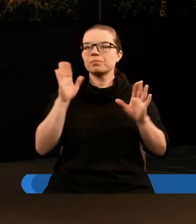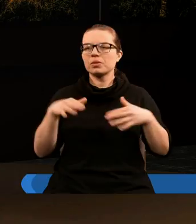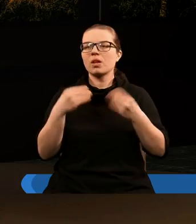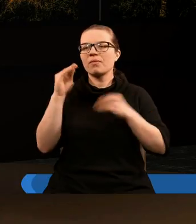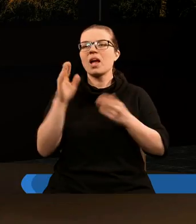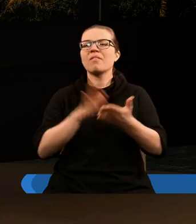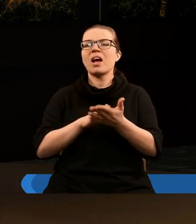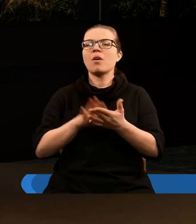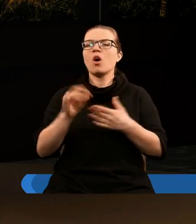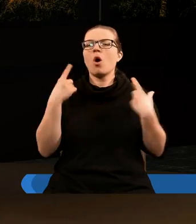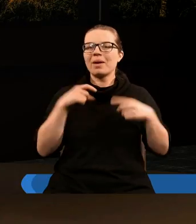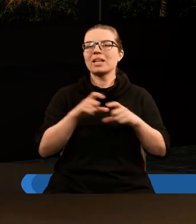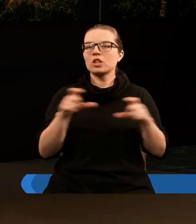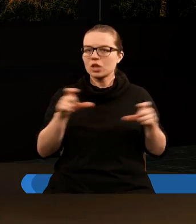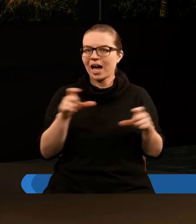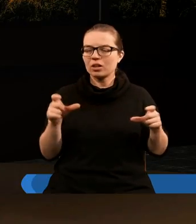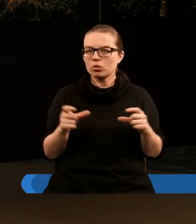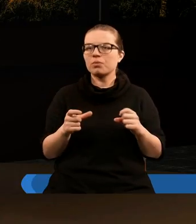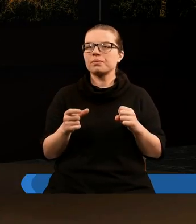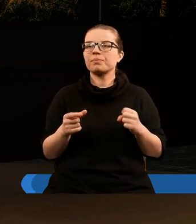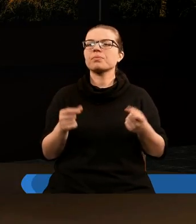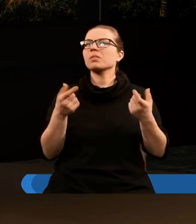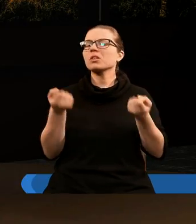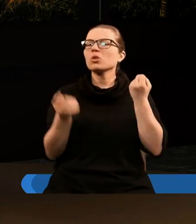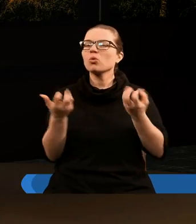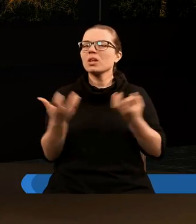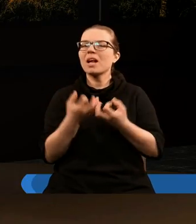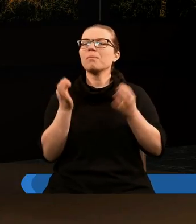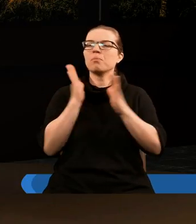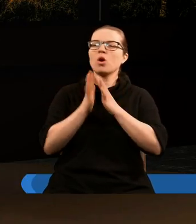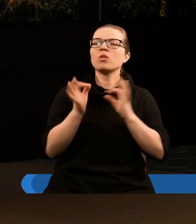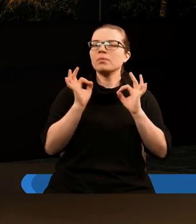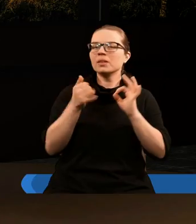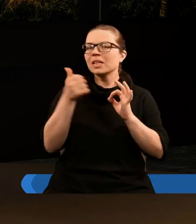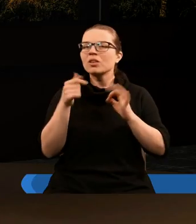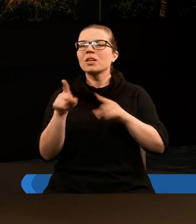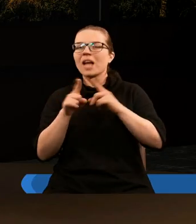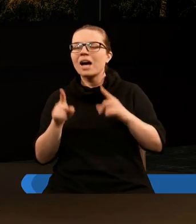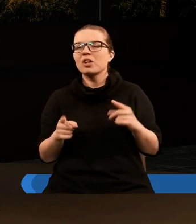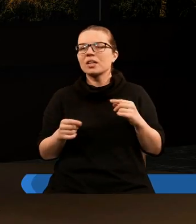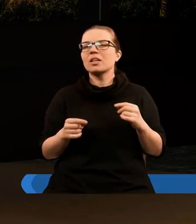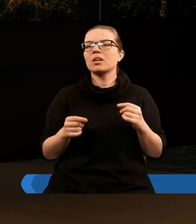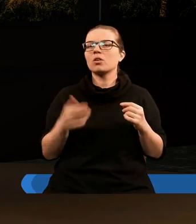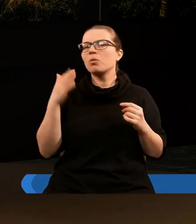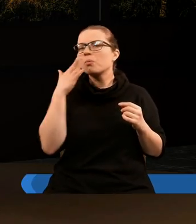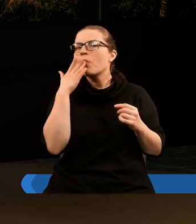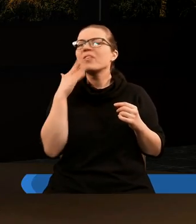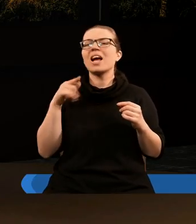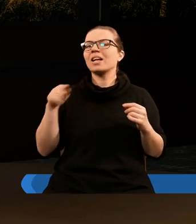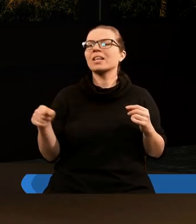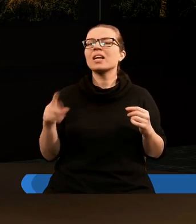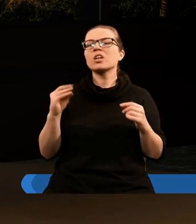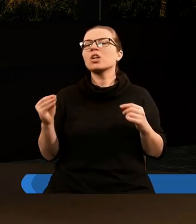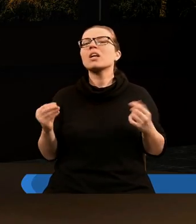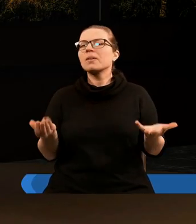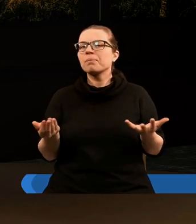większości nie dotrwały do obecnych czasów. Trudno jest znaleźć taką prostą linię rodowodową, więc w takim razie mówienie o tym, że